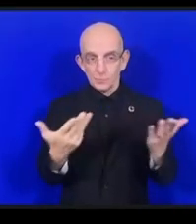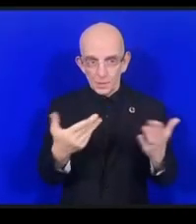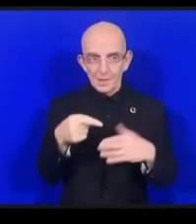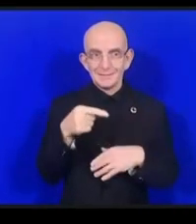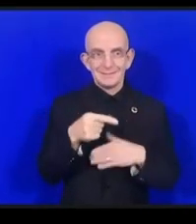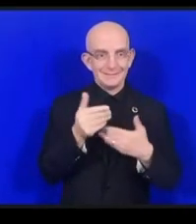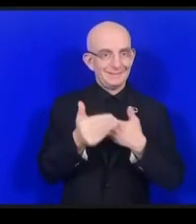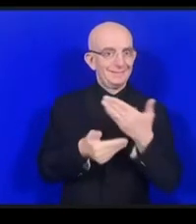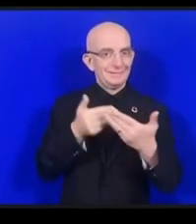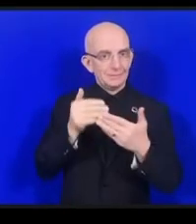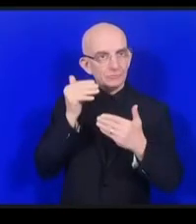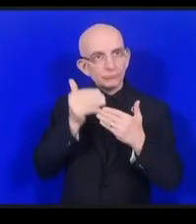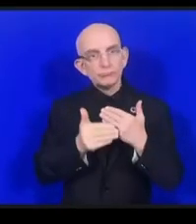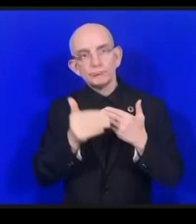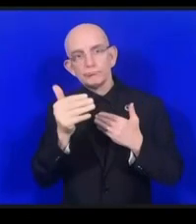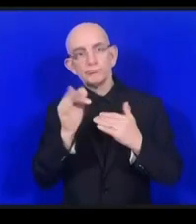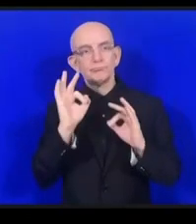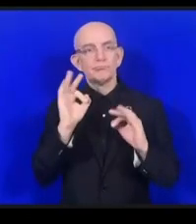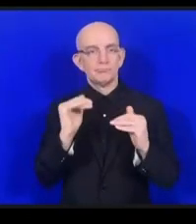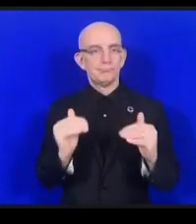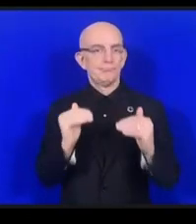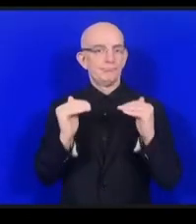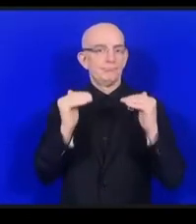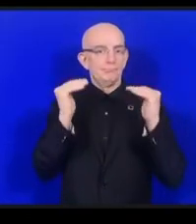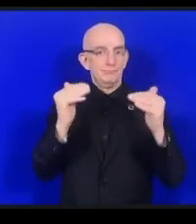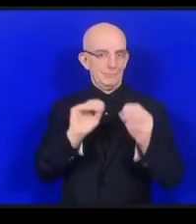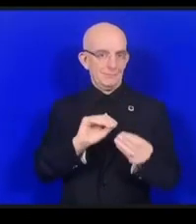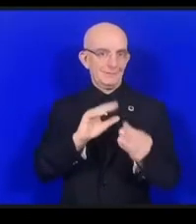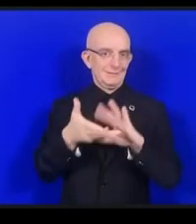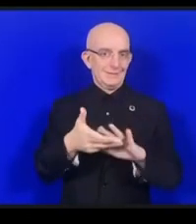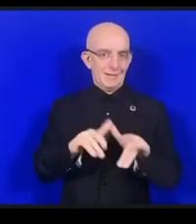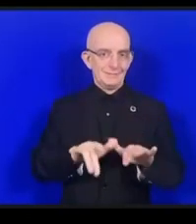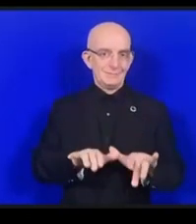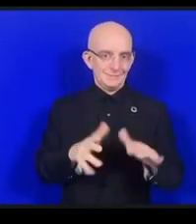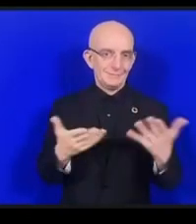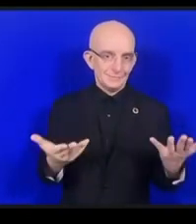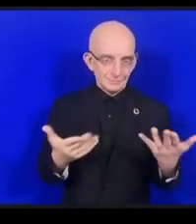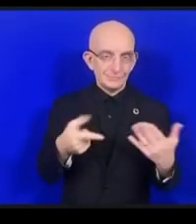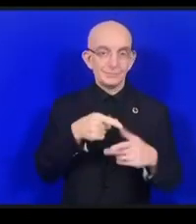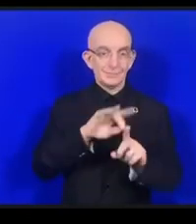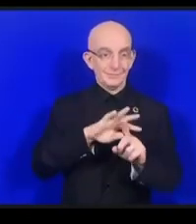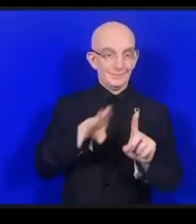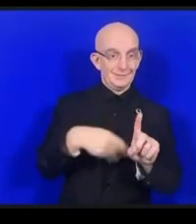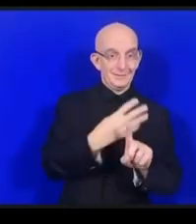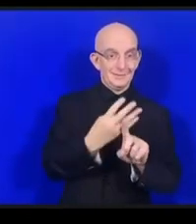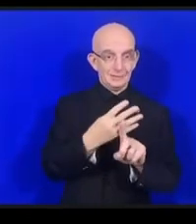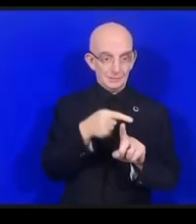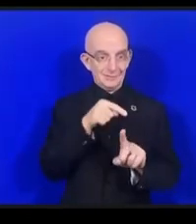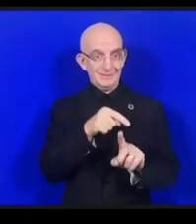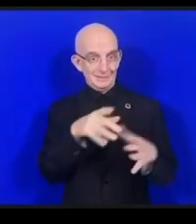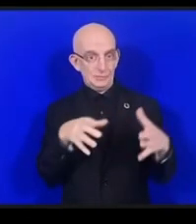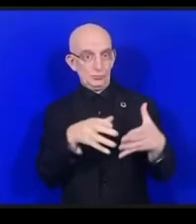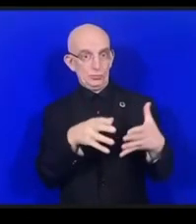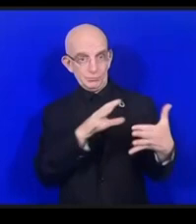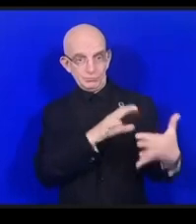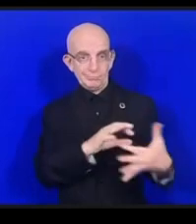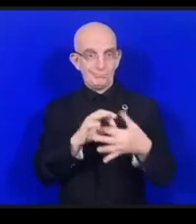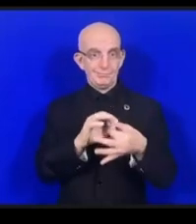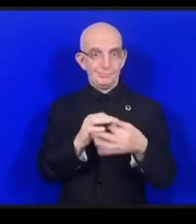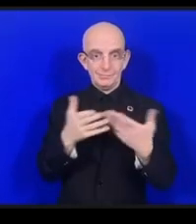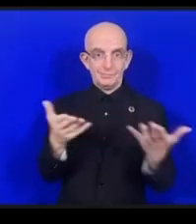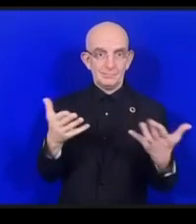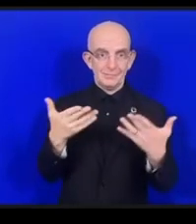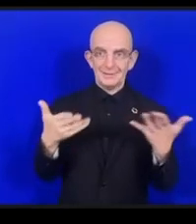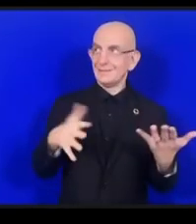未来に向けて話し合うということは大事ですSDGsですけれども私たちの物理的なこの